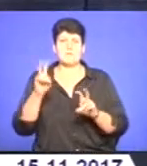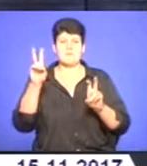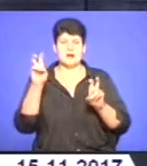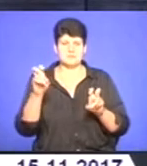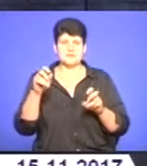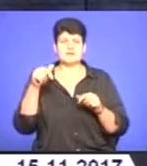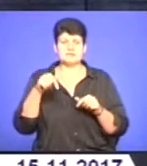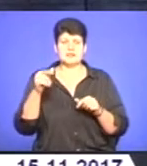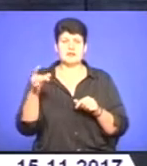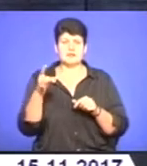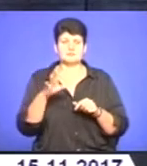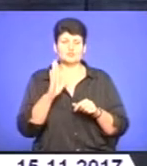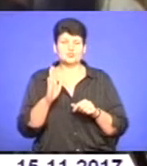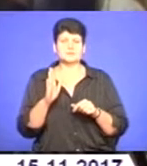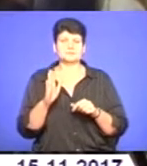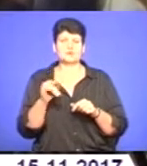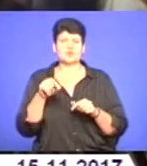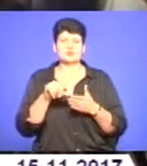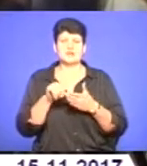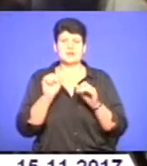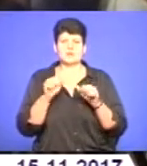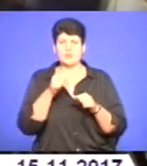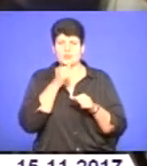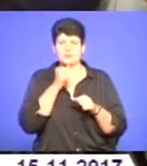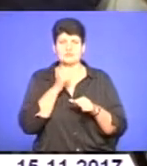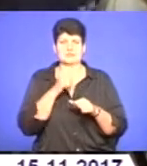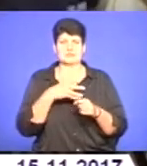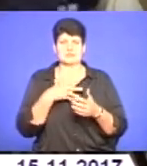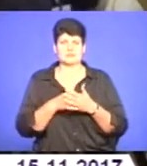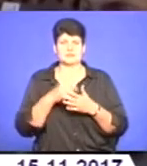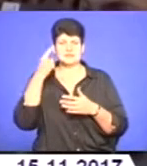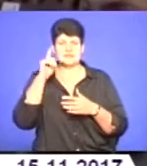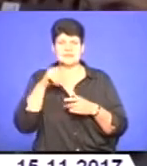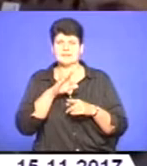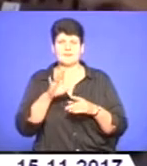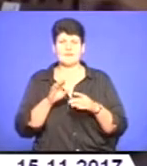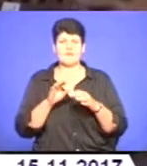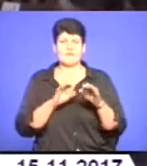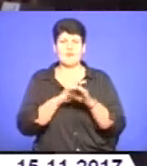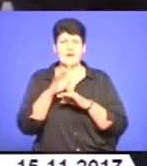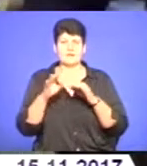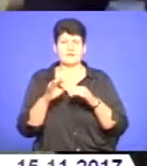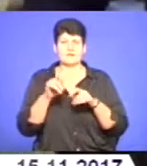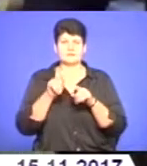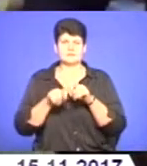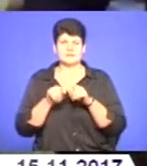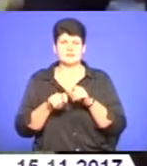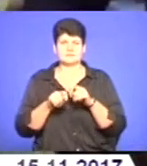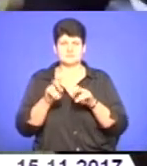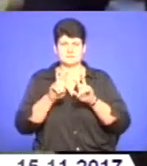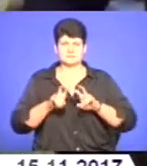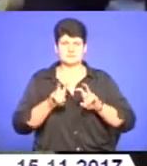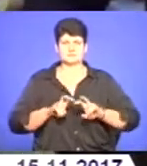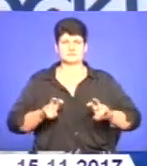цьогорічної акції буде те, що її учасники зможуть випробувати свої сили не лише у проєктному менеджменті, а й в моніторингу та аналітиці.